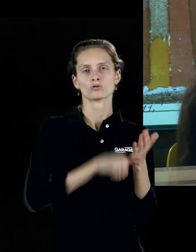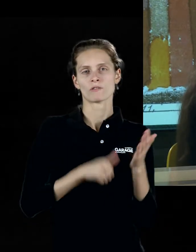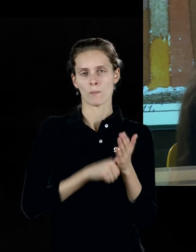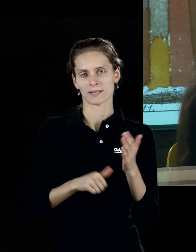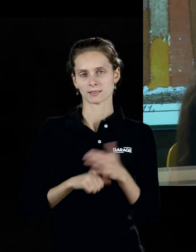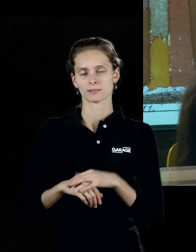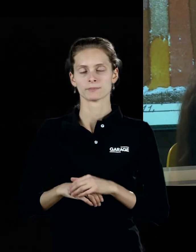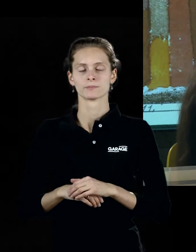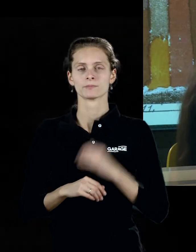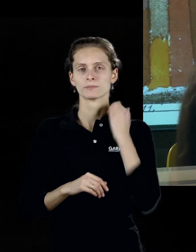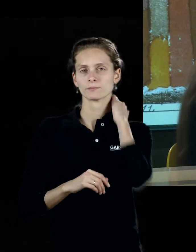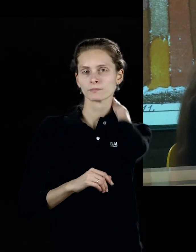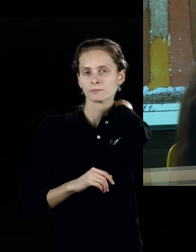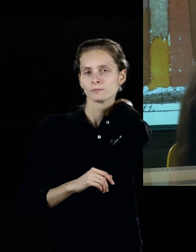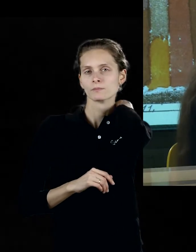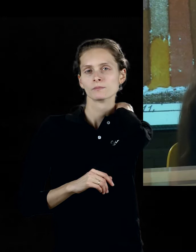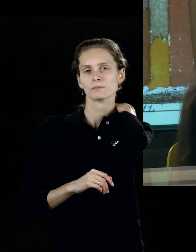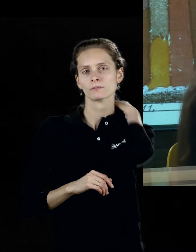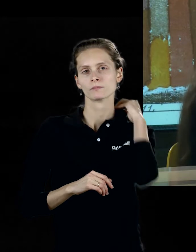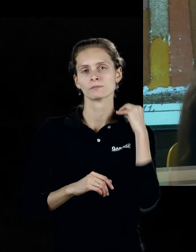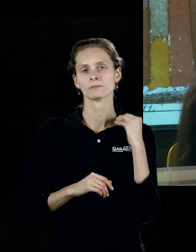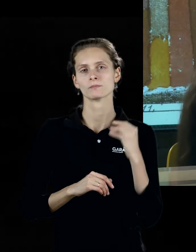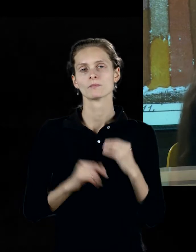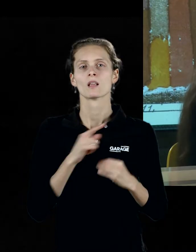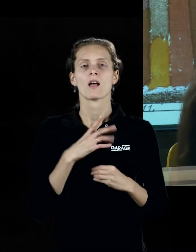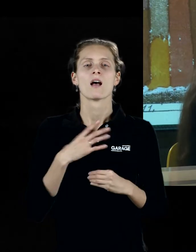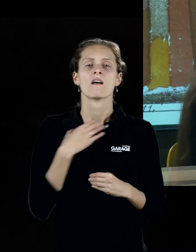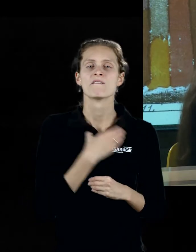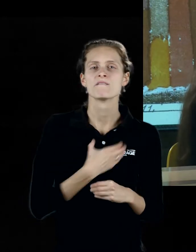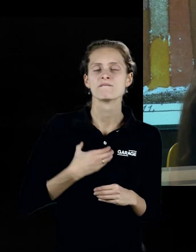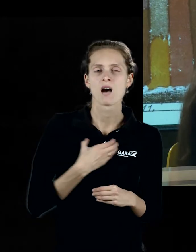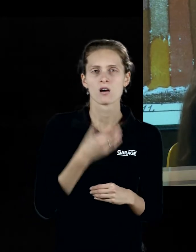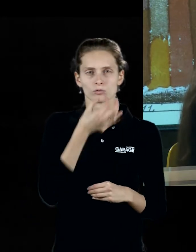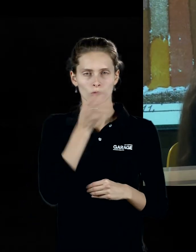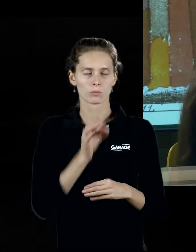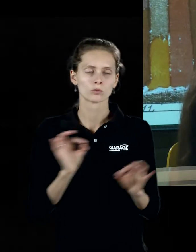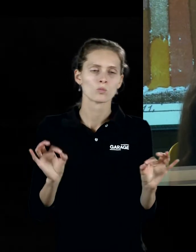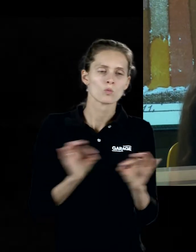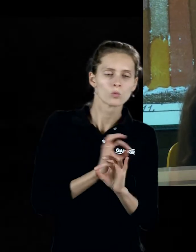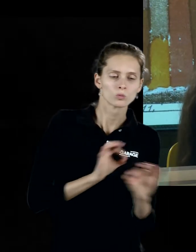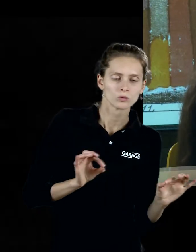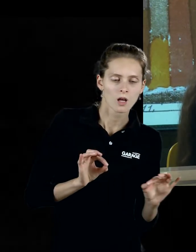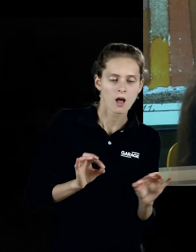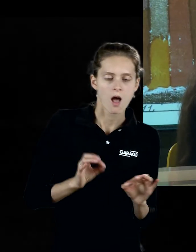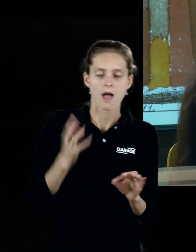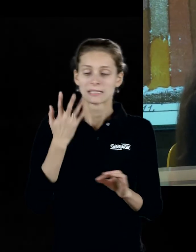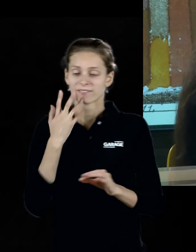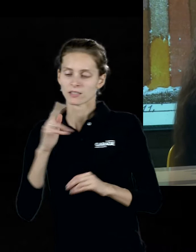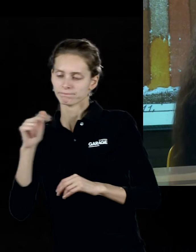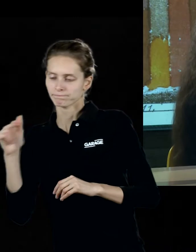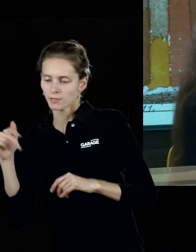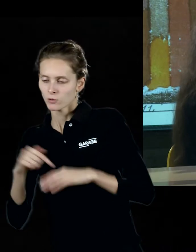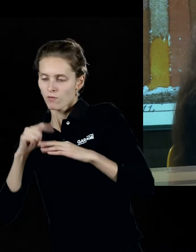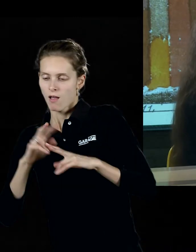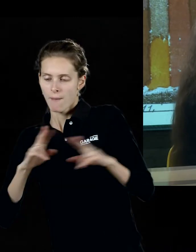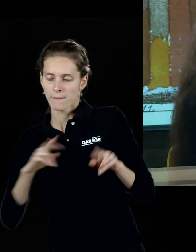Опять-таки для него был важен его опыт музыканта и работу с цветом. Он мыслил как работу с нотами, где каждый